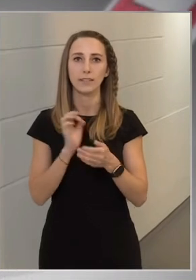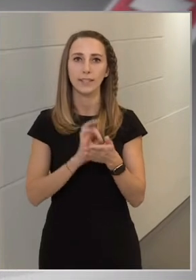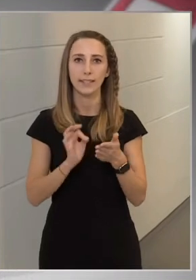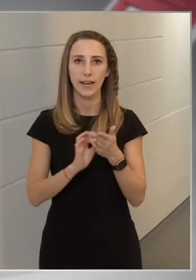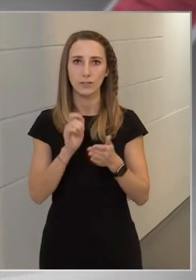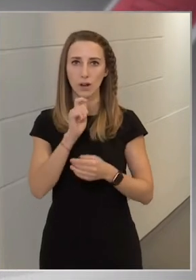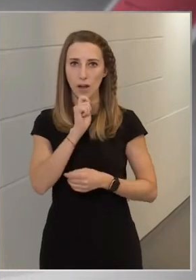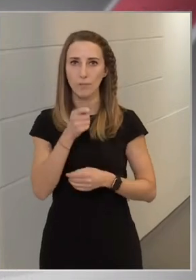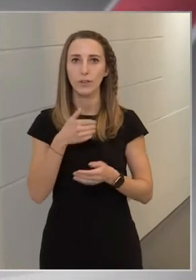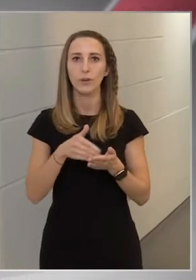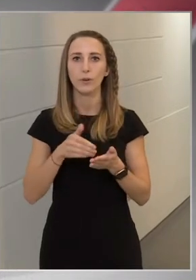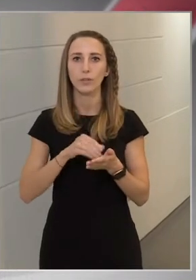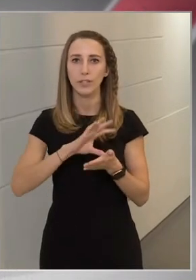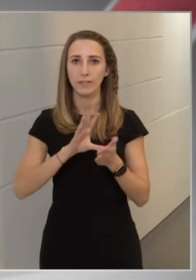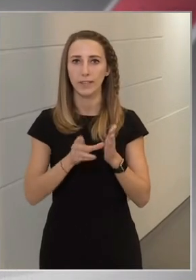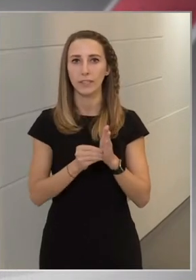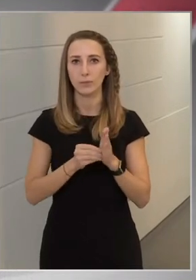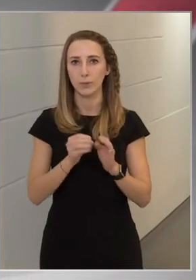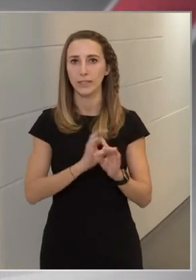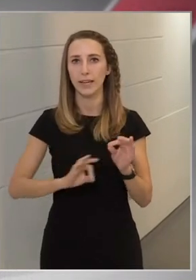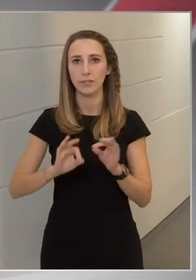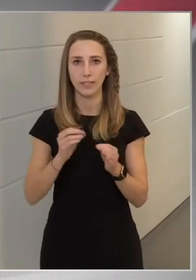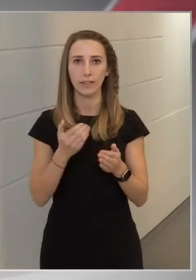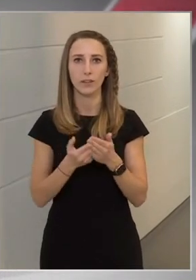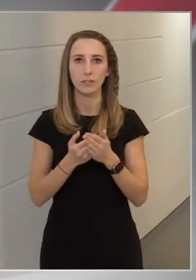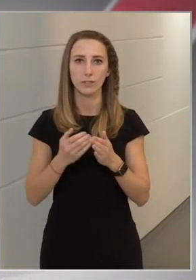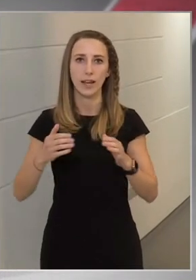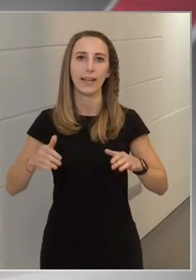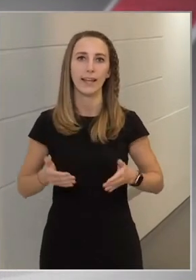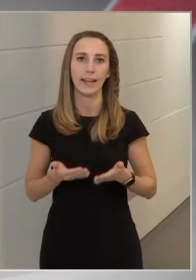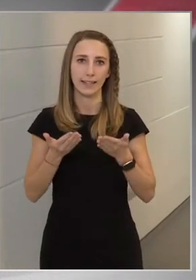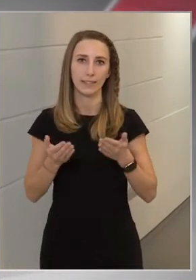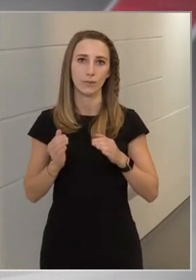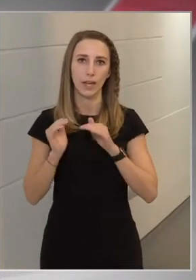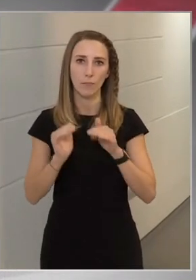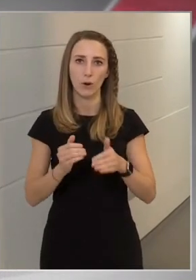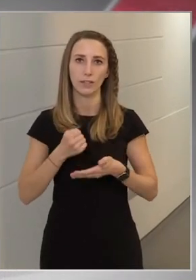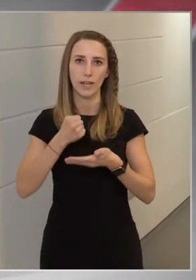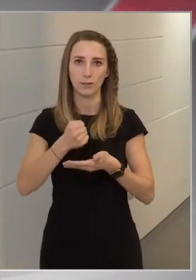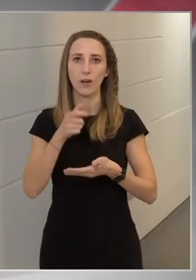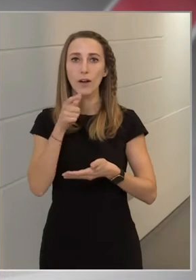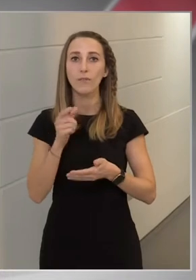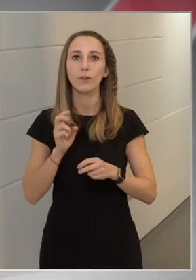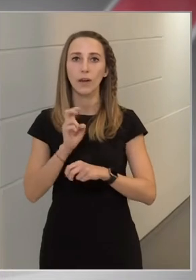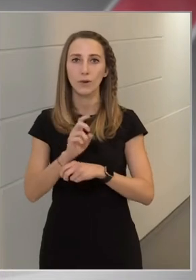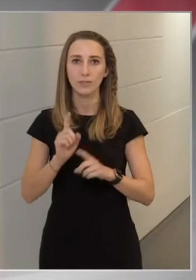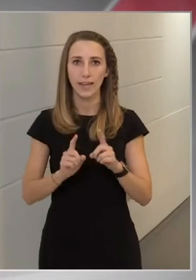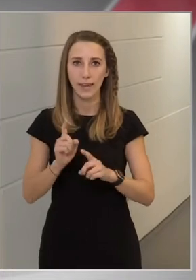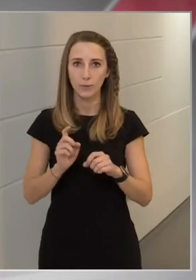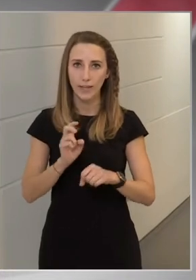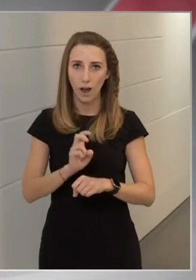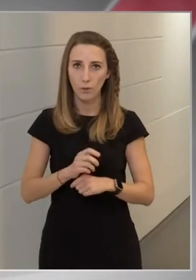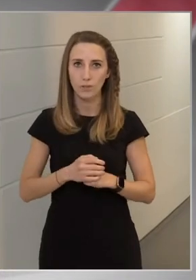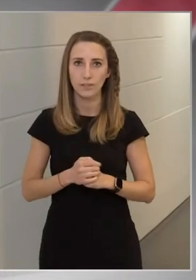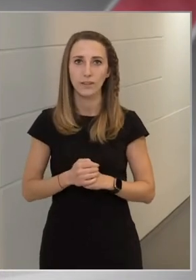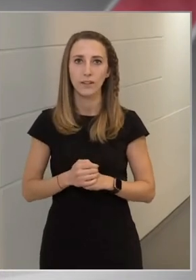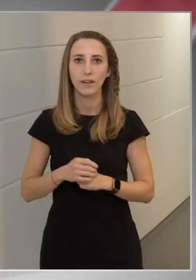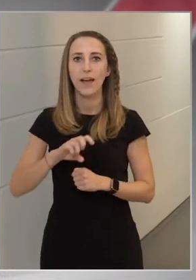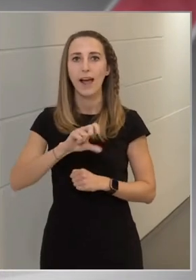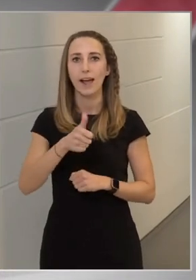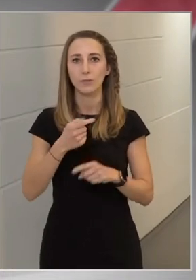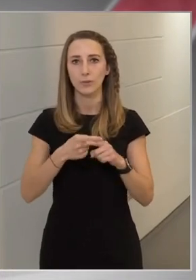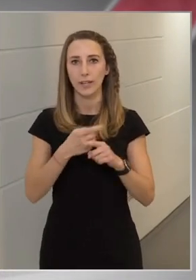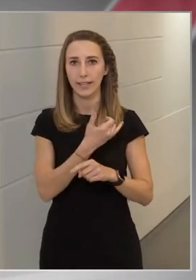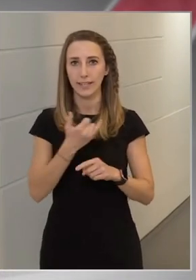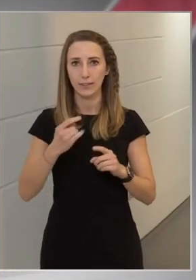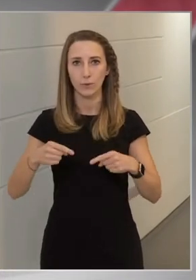magyar költségvetésből teljesített gazdaság érénkítő támogatások hozzá fognak járulni ahhoz, hogy az első negyed